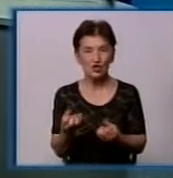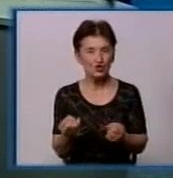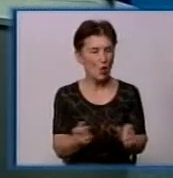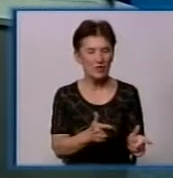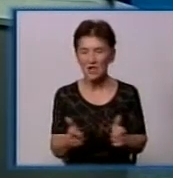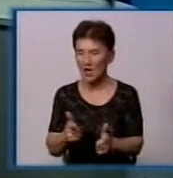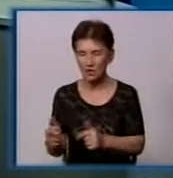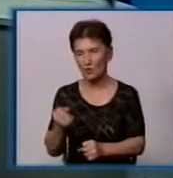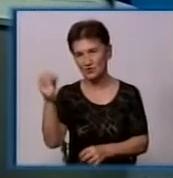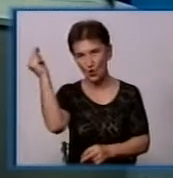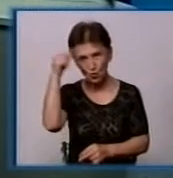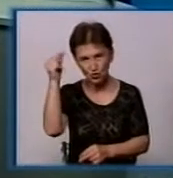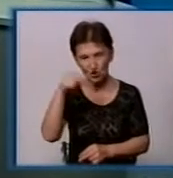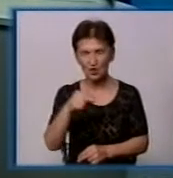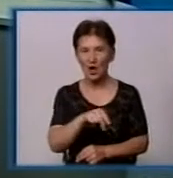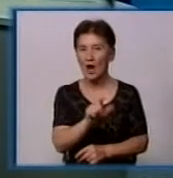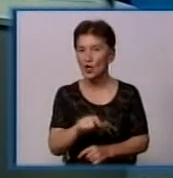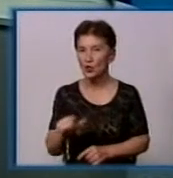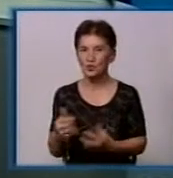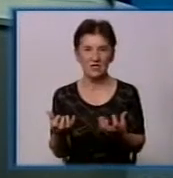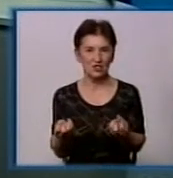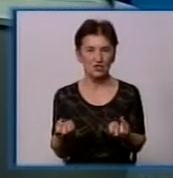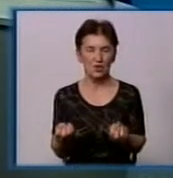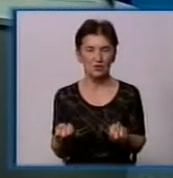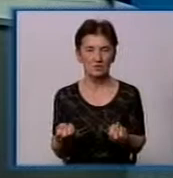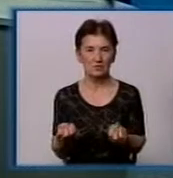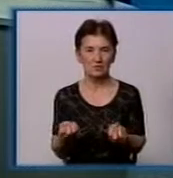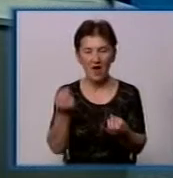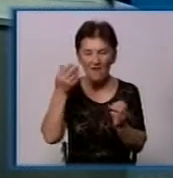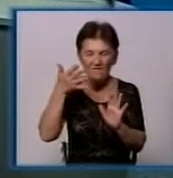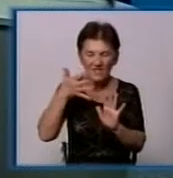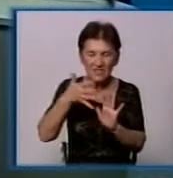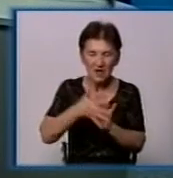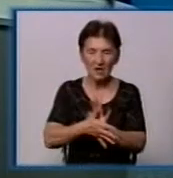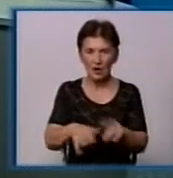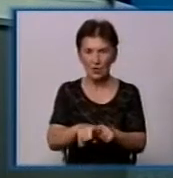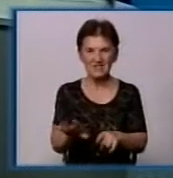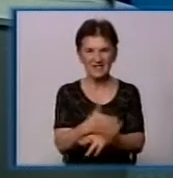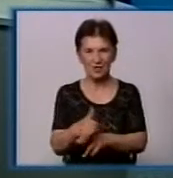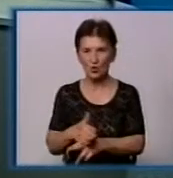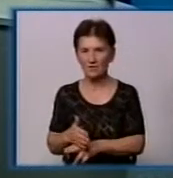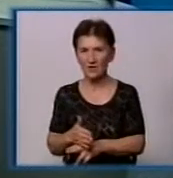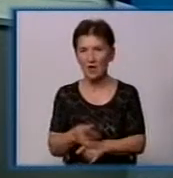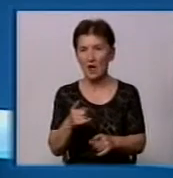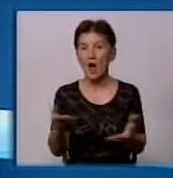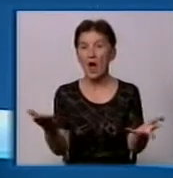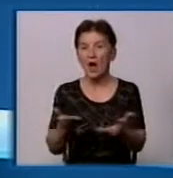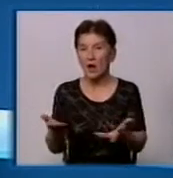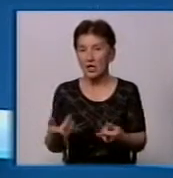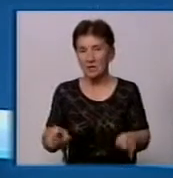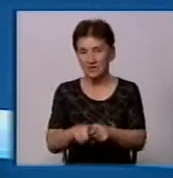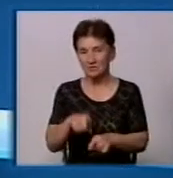люди ще учаться, люди ще вникають в процес сортировки. Яким чином ви обирали майданчики? Ну,